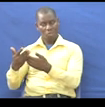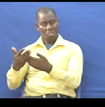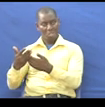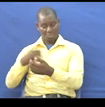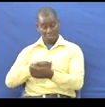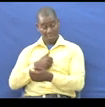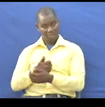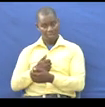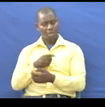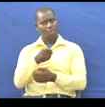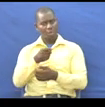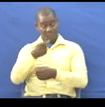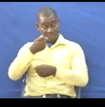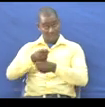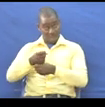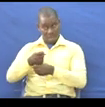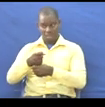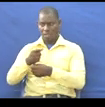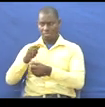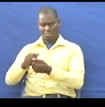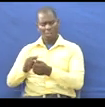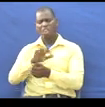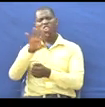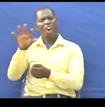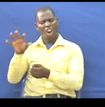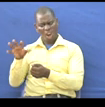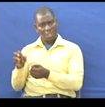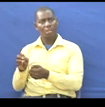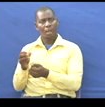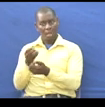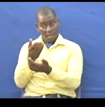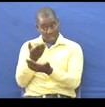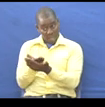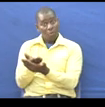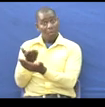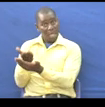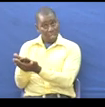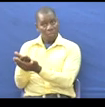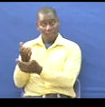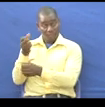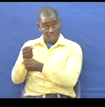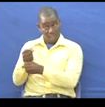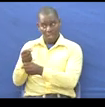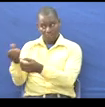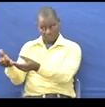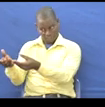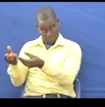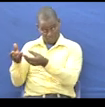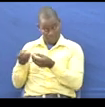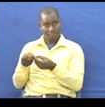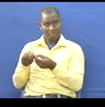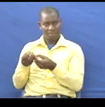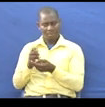Sasa Unafanya Kazi Yale Maoni Kama Kuna Mapendikezo Amboyo Yameweka Unafanya Kazi Kama Kuna Marekebishu